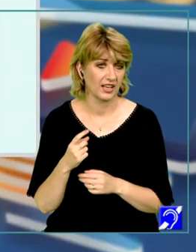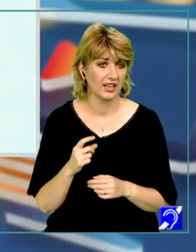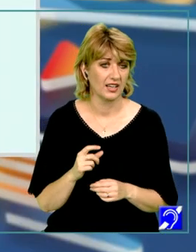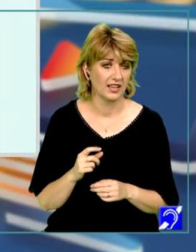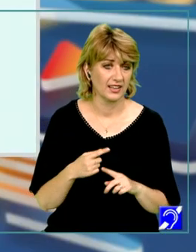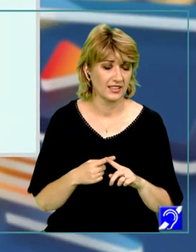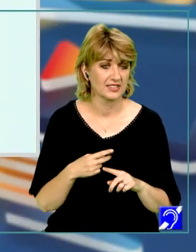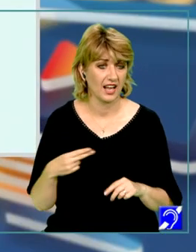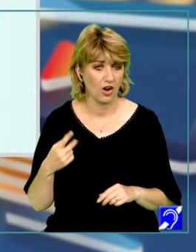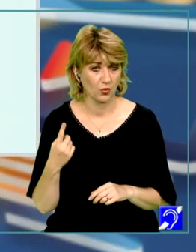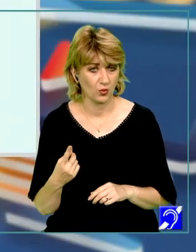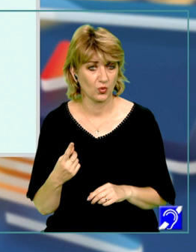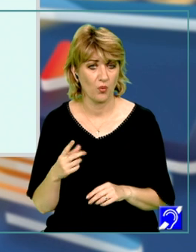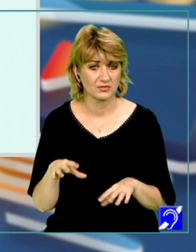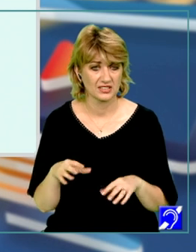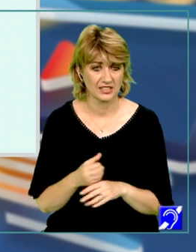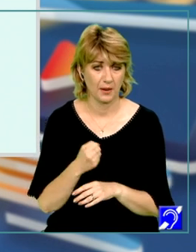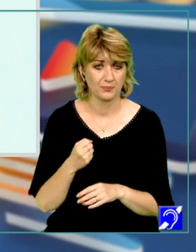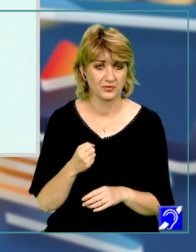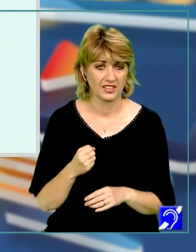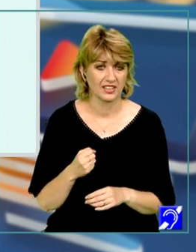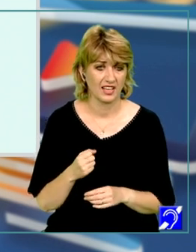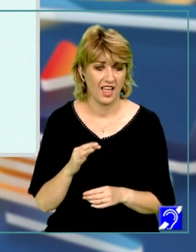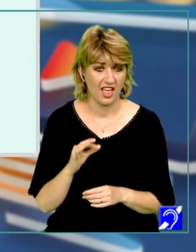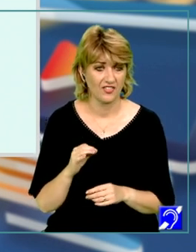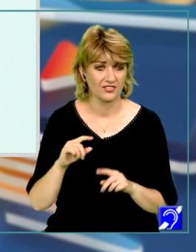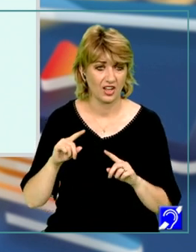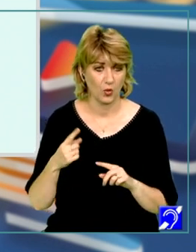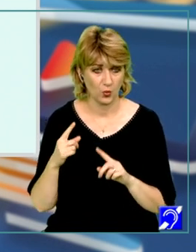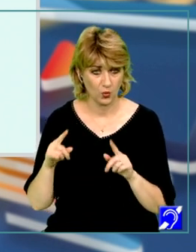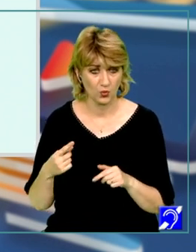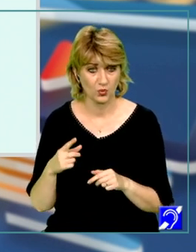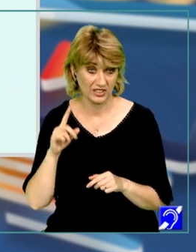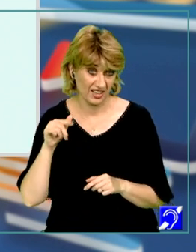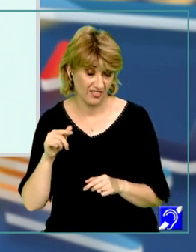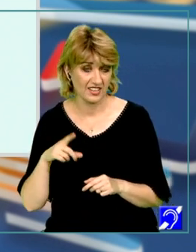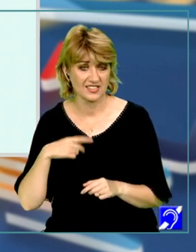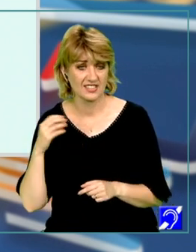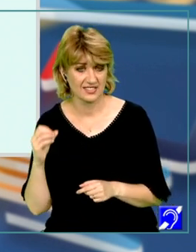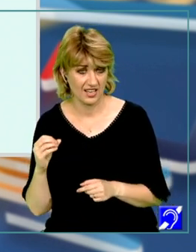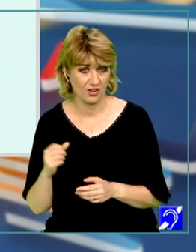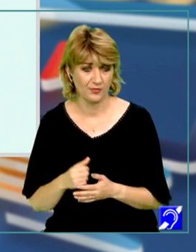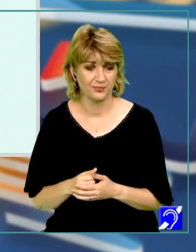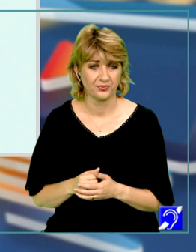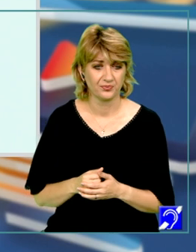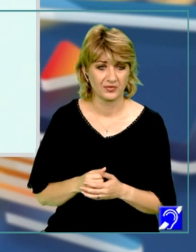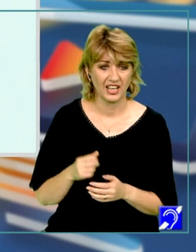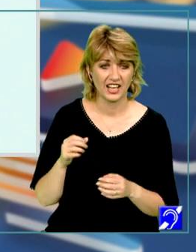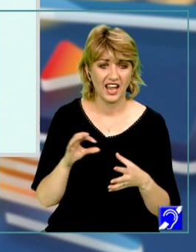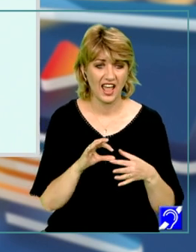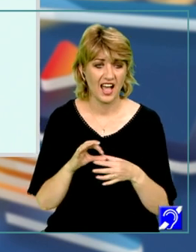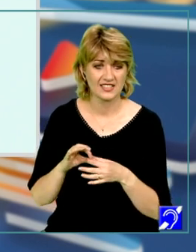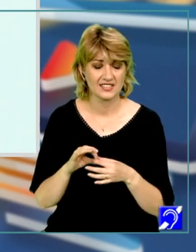1 și prin calcul obținem că f derivat de 1 este 0. În concluzie, îndorcându-ne în relația